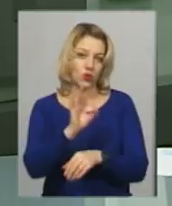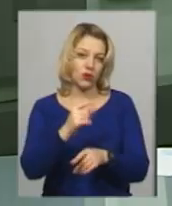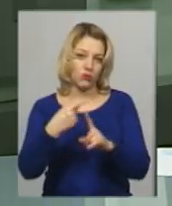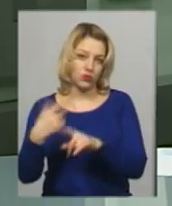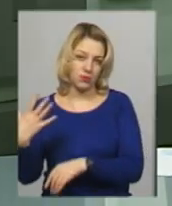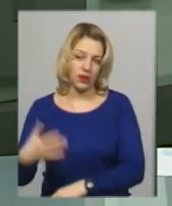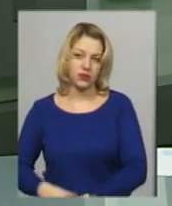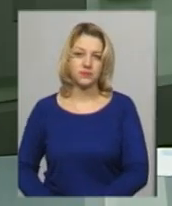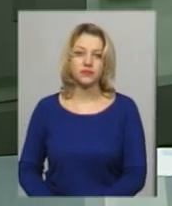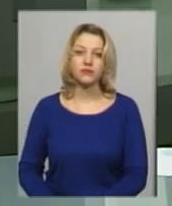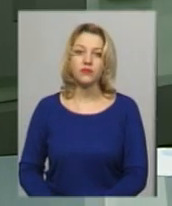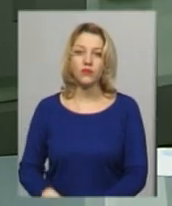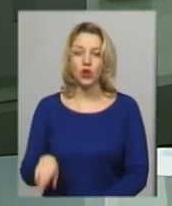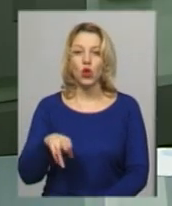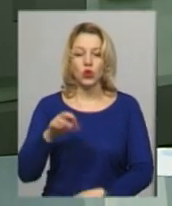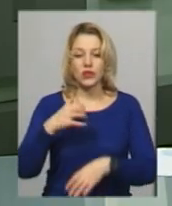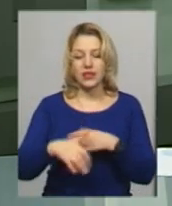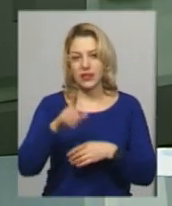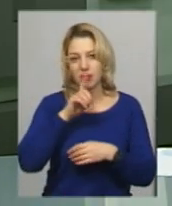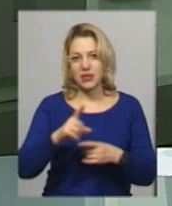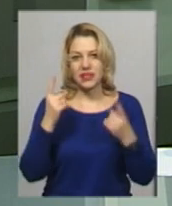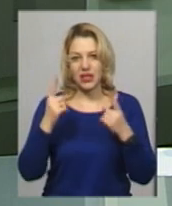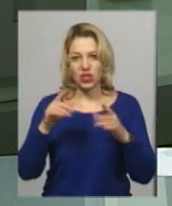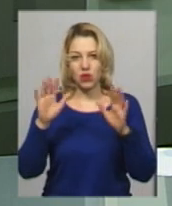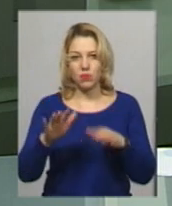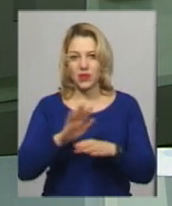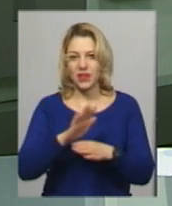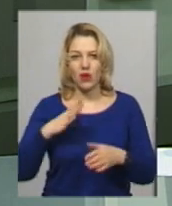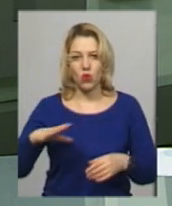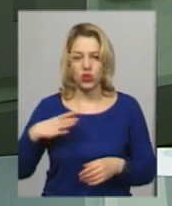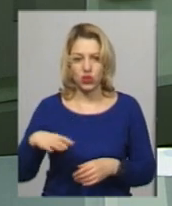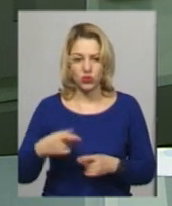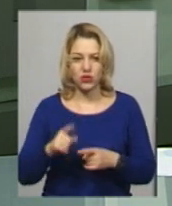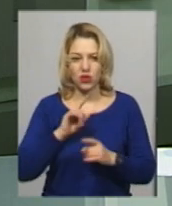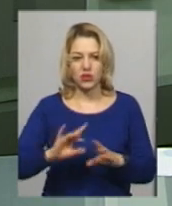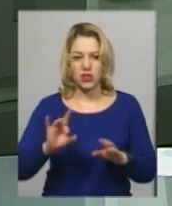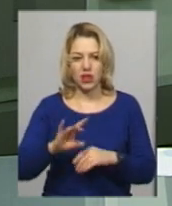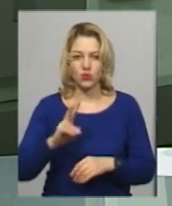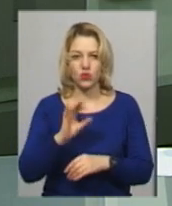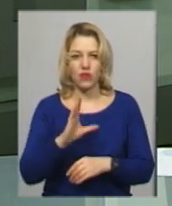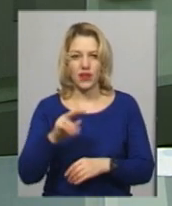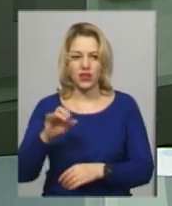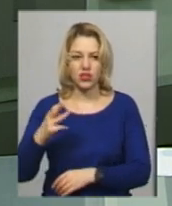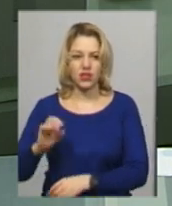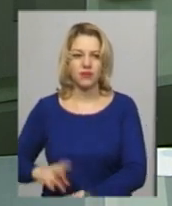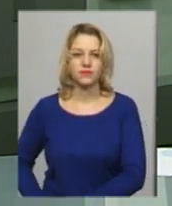До середини місяця значних опадів в області не очікується, каже Люся Ковалишина.